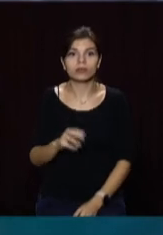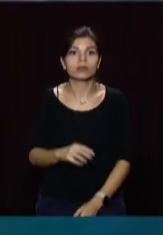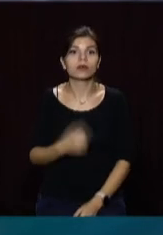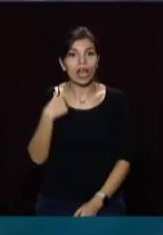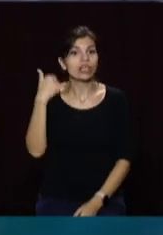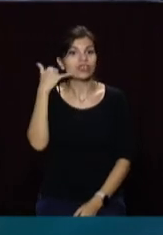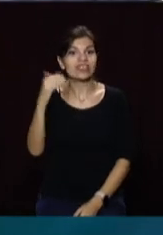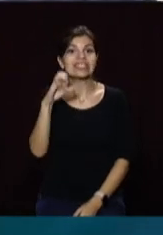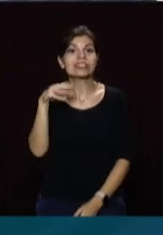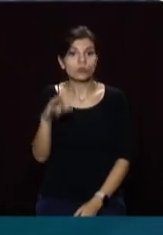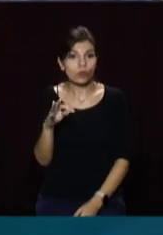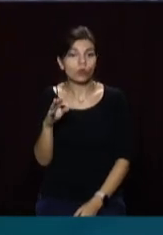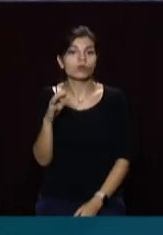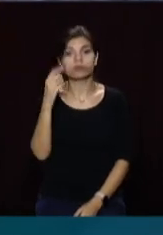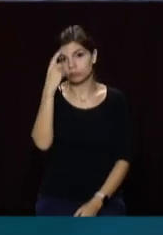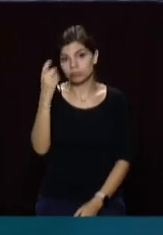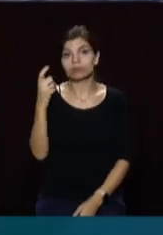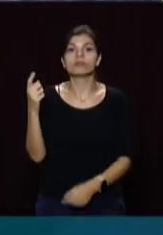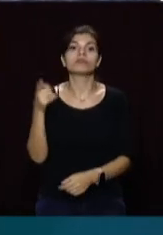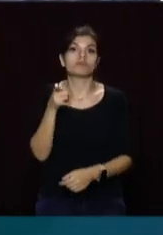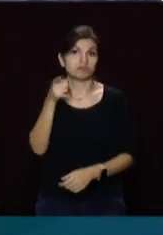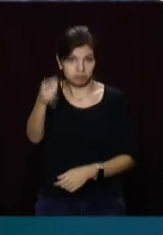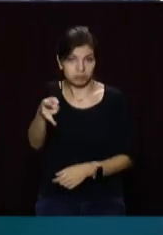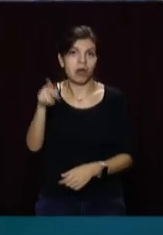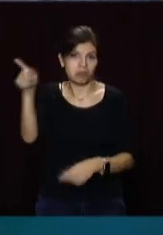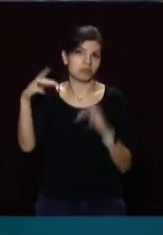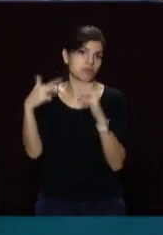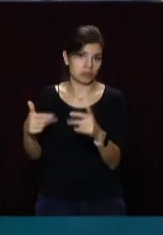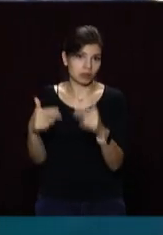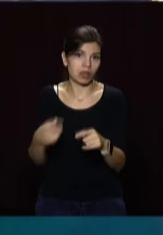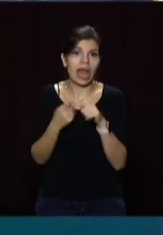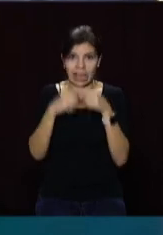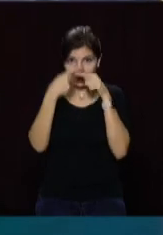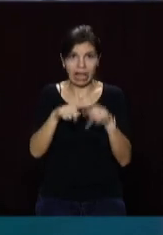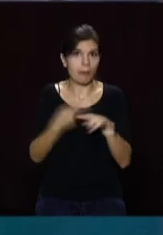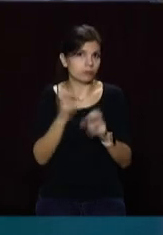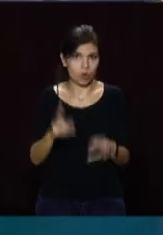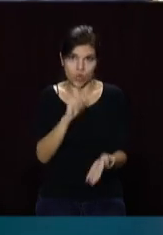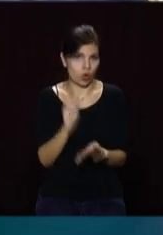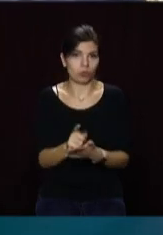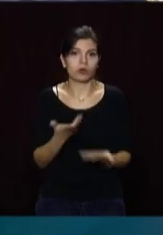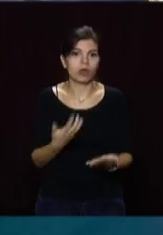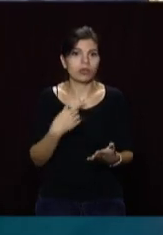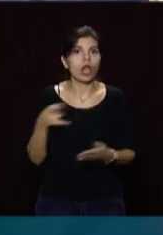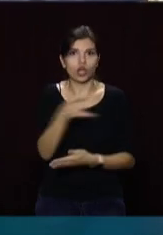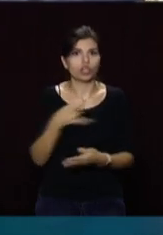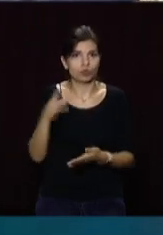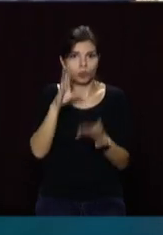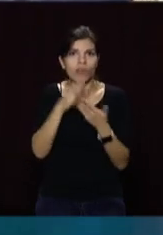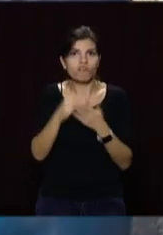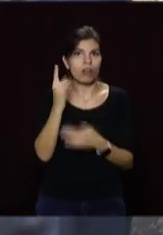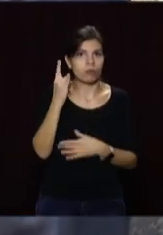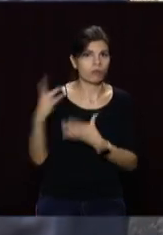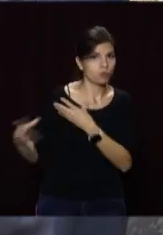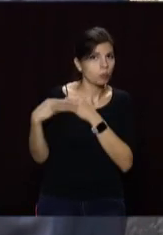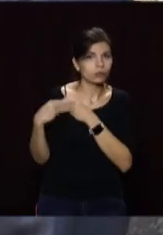дзвоню на СТО, записуюсь, приїжджаю, мені міняють. Це техніка безпеки, тим більше я їжджу постійно зі